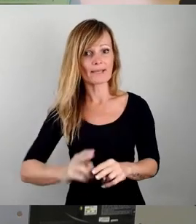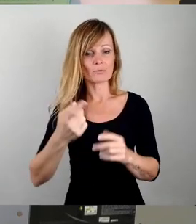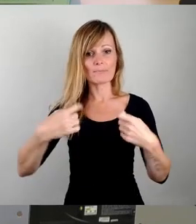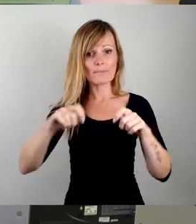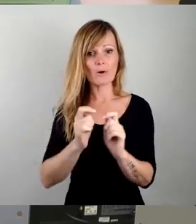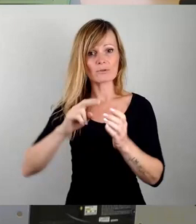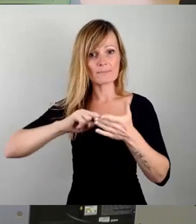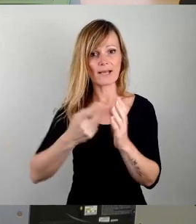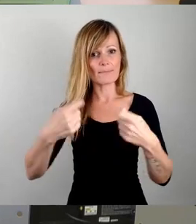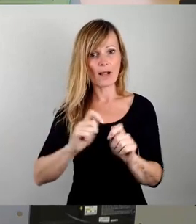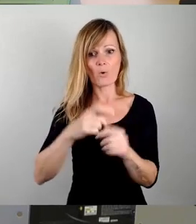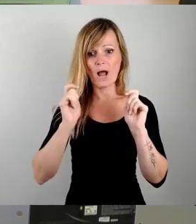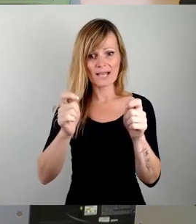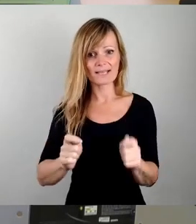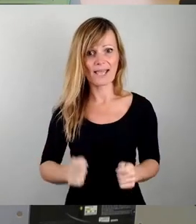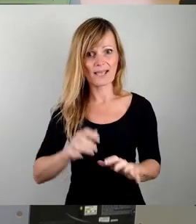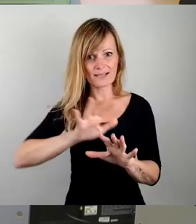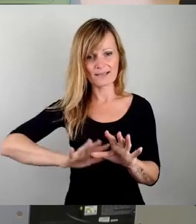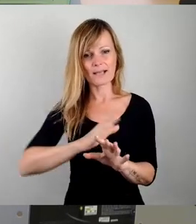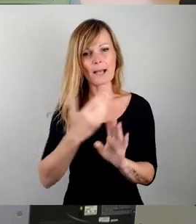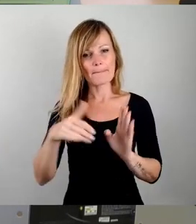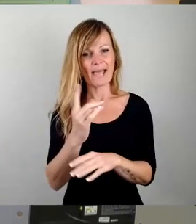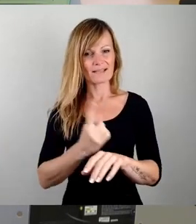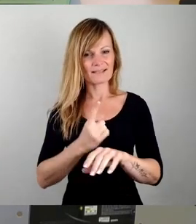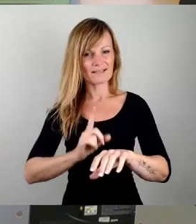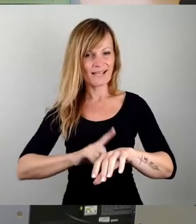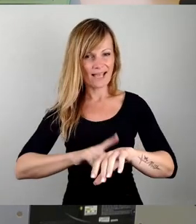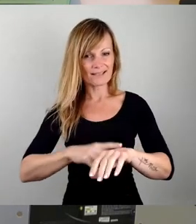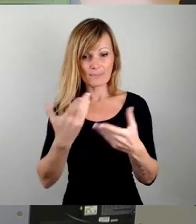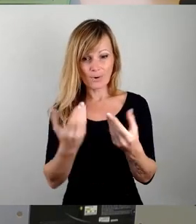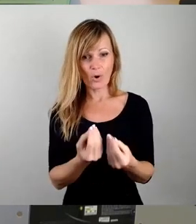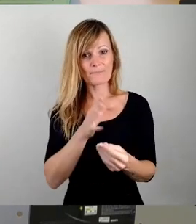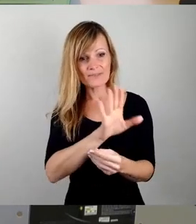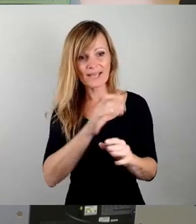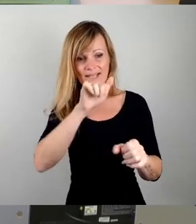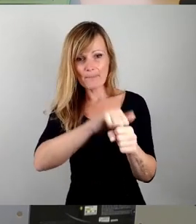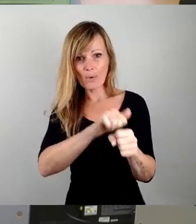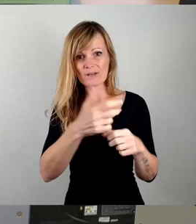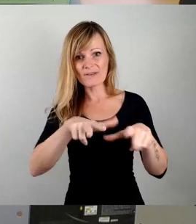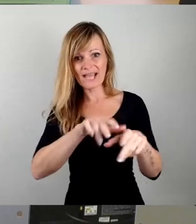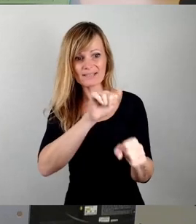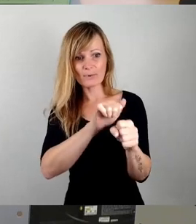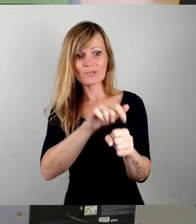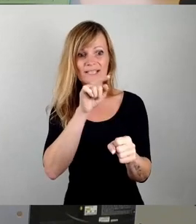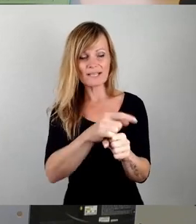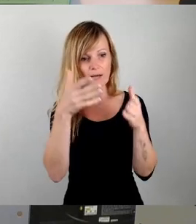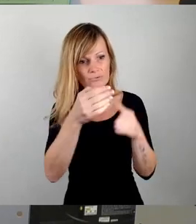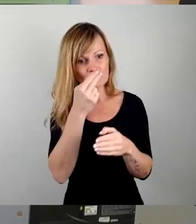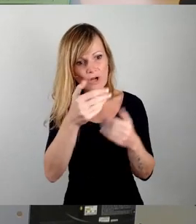Bauanträgen dort deutlich mehr Zeit gewinnen würde in seiner Behörde, dann wäre da viel mehr getan. Und